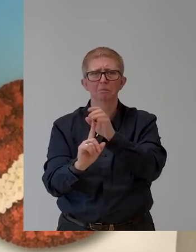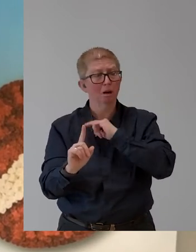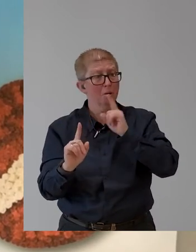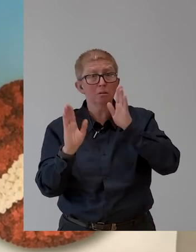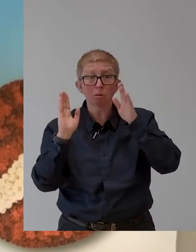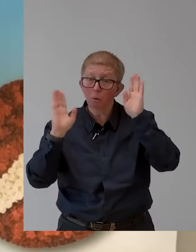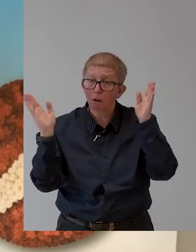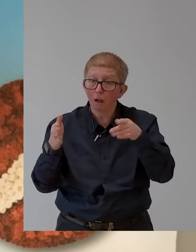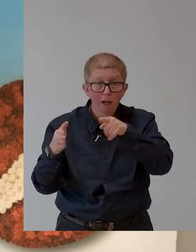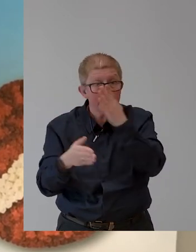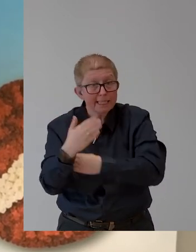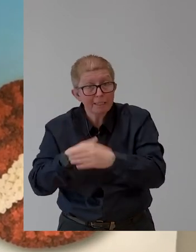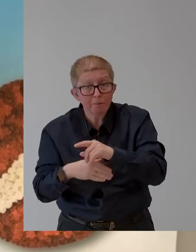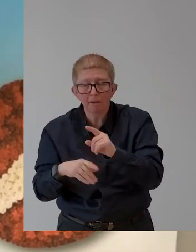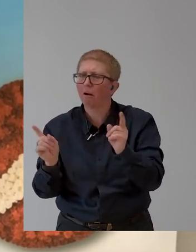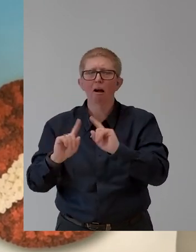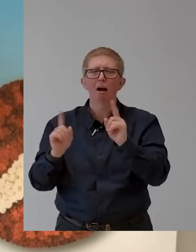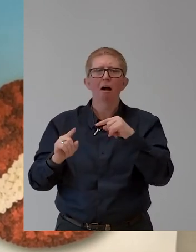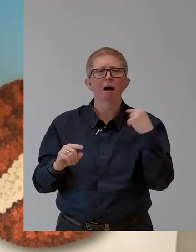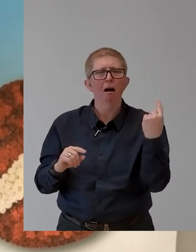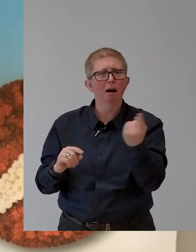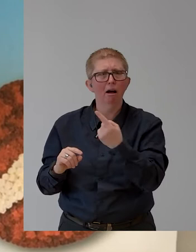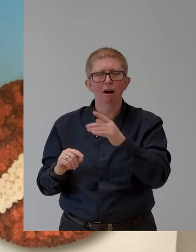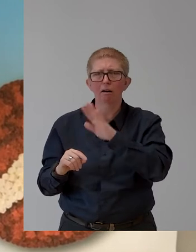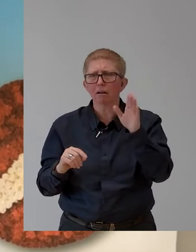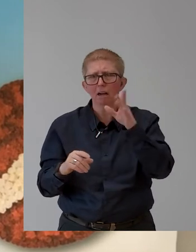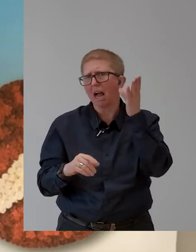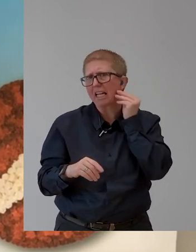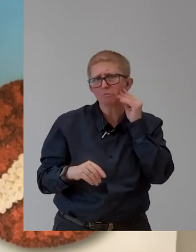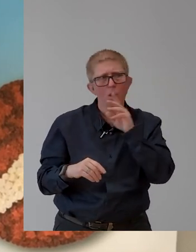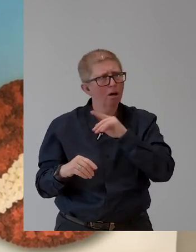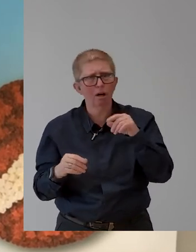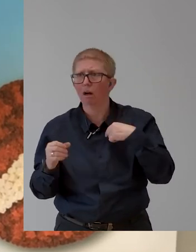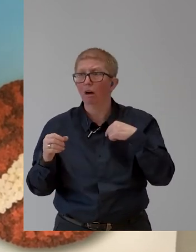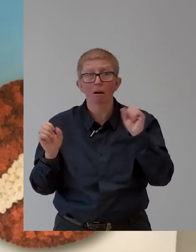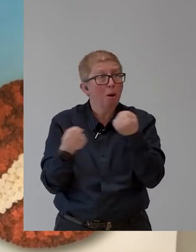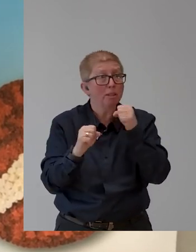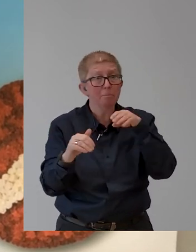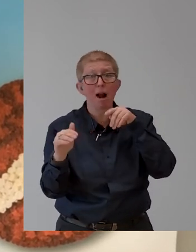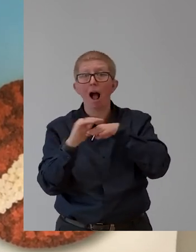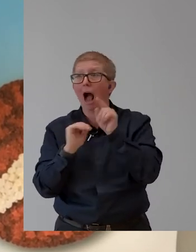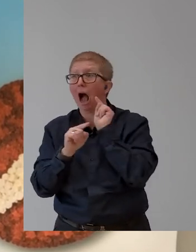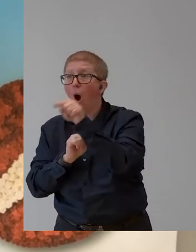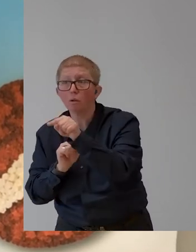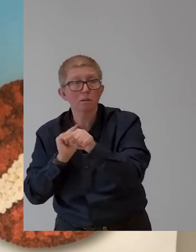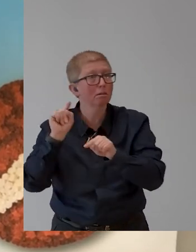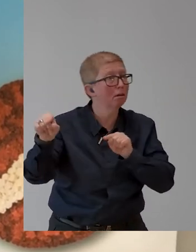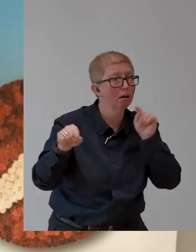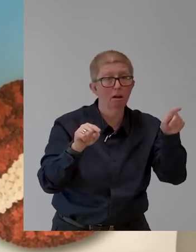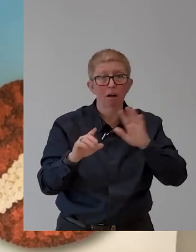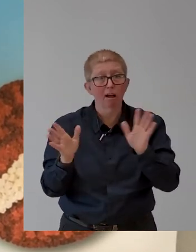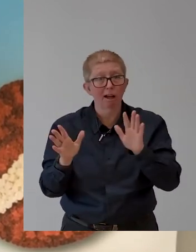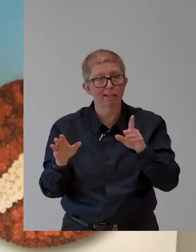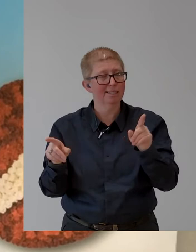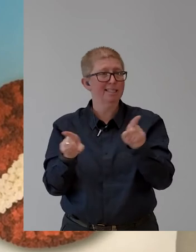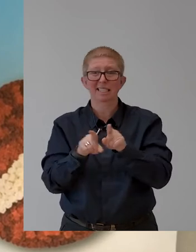lockdowns, we were all restricted in our movements, our customers, as well as our staff. And in line